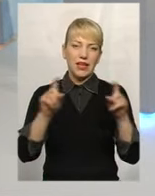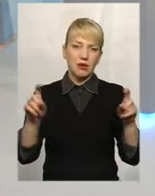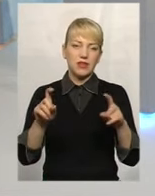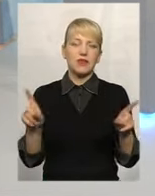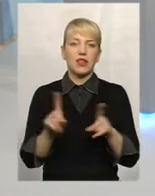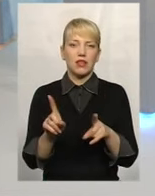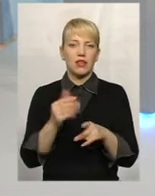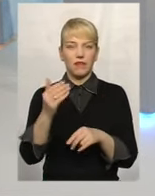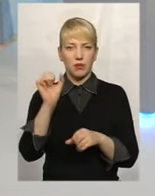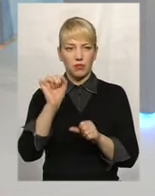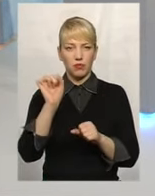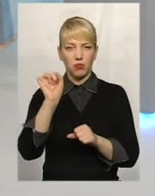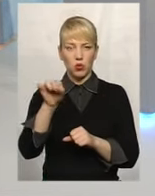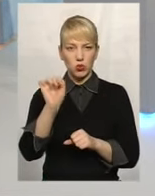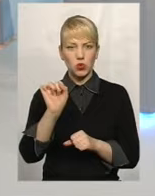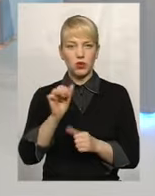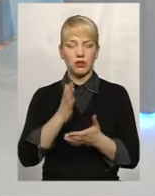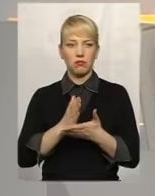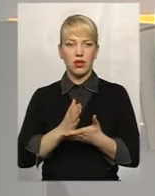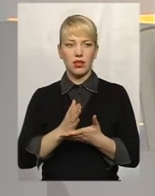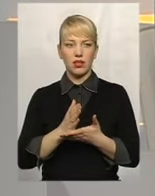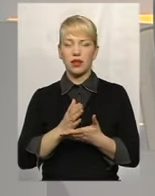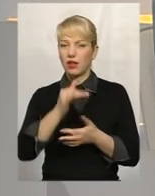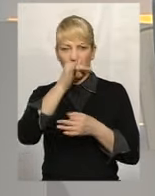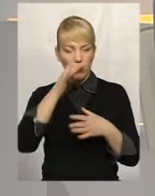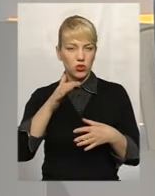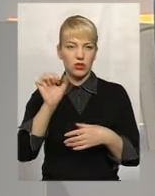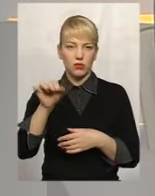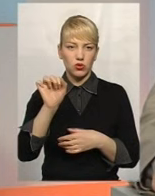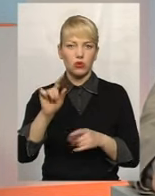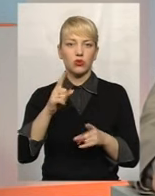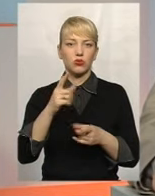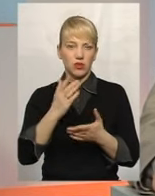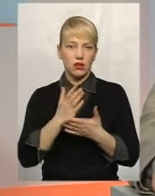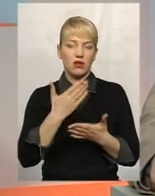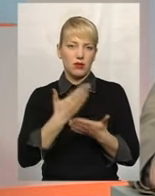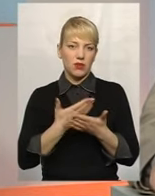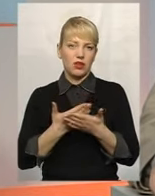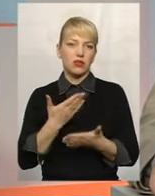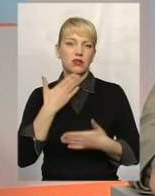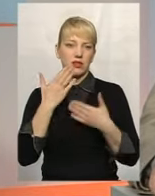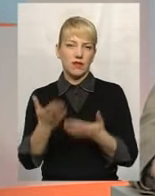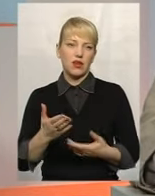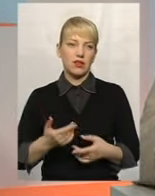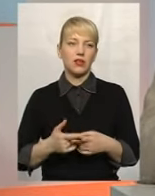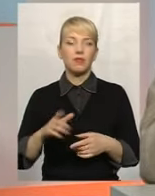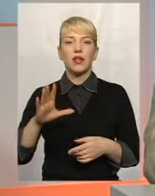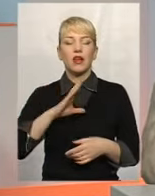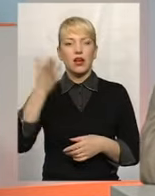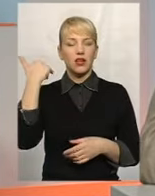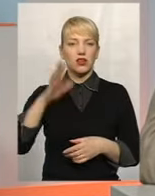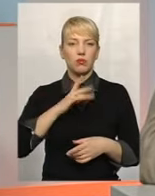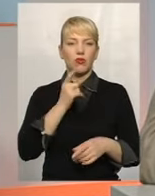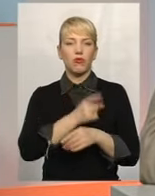яких ви постукати на тих, що маєте, звернення не можете? Справа в тому, що, як ми всі знаємо, був мораторій на